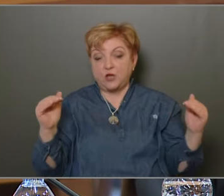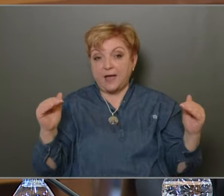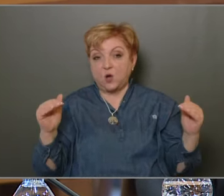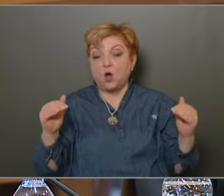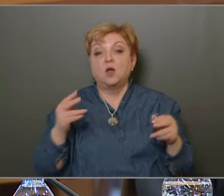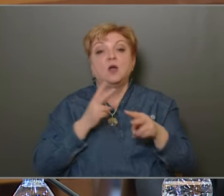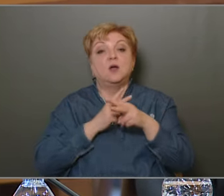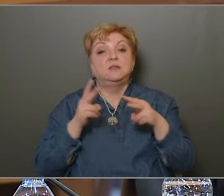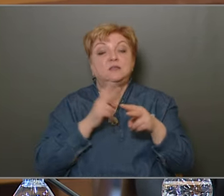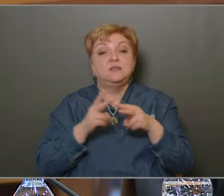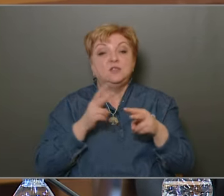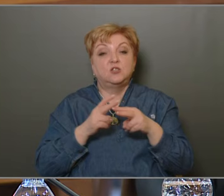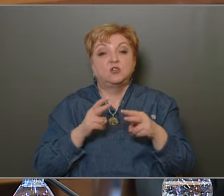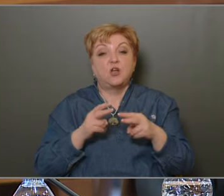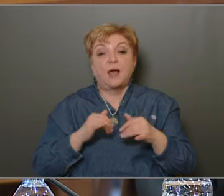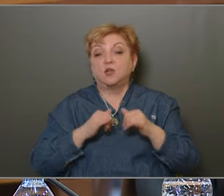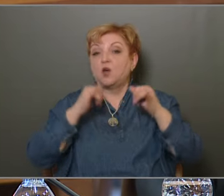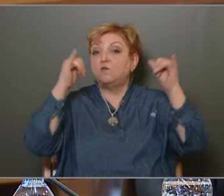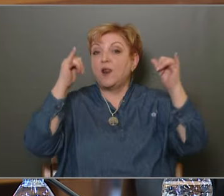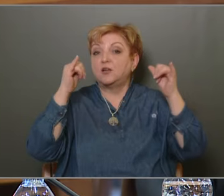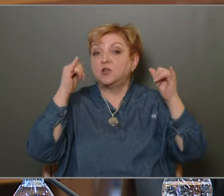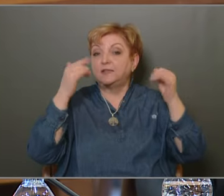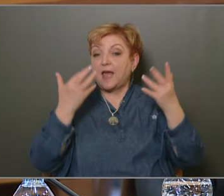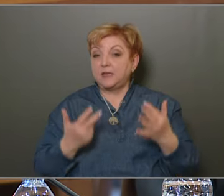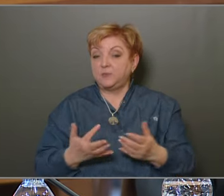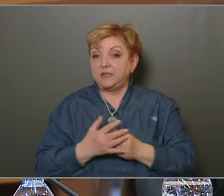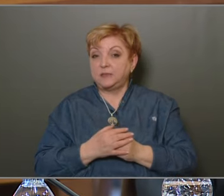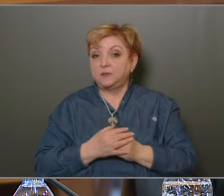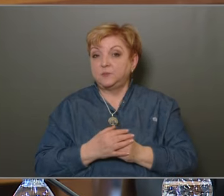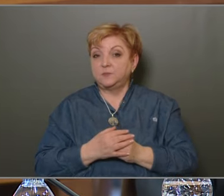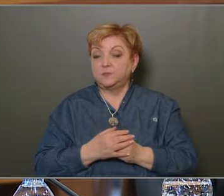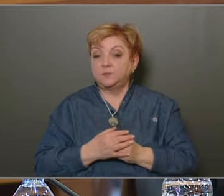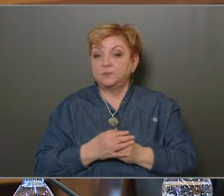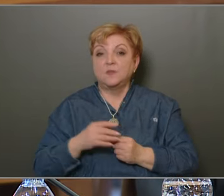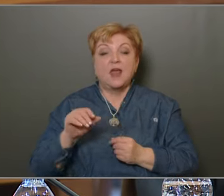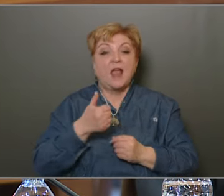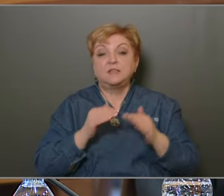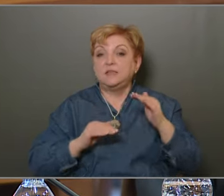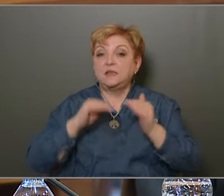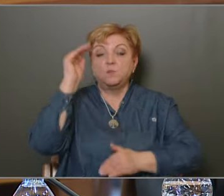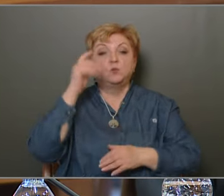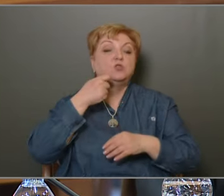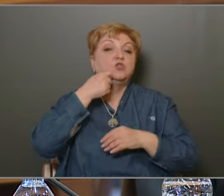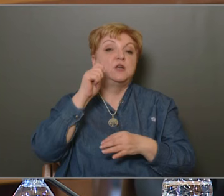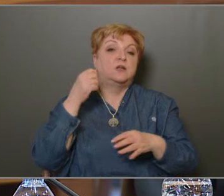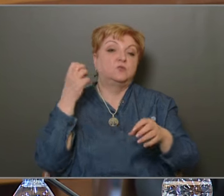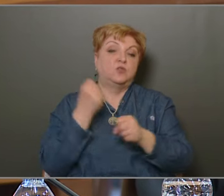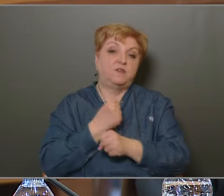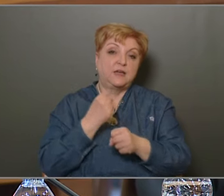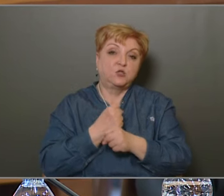a köztisztaság fokozatos javulását eredményezik. Egyik kimondottan sikeres